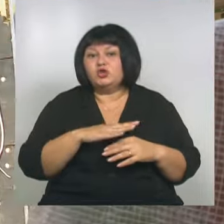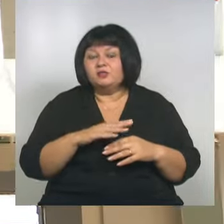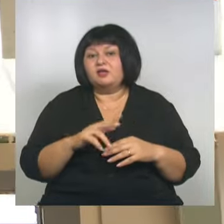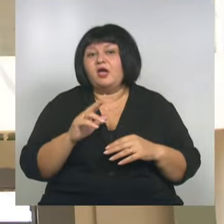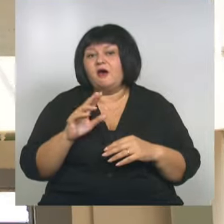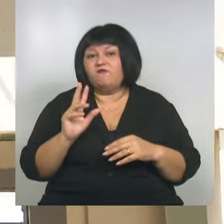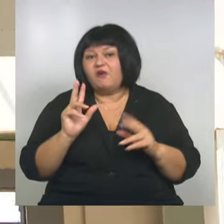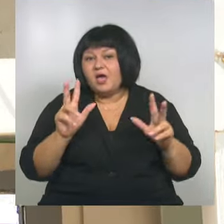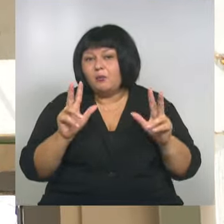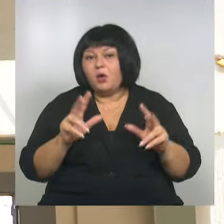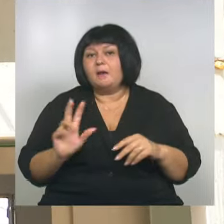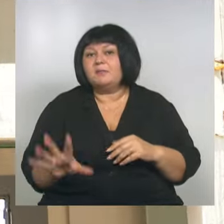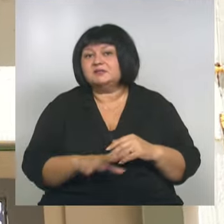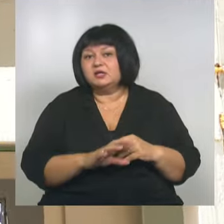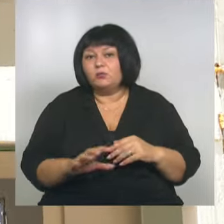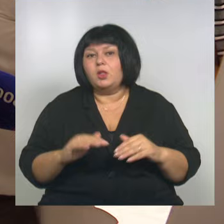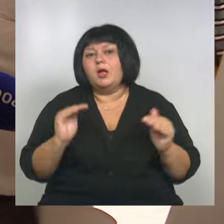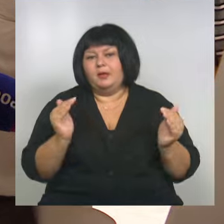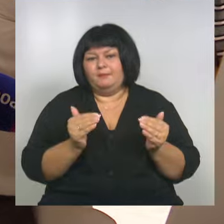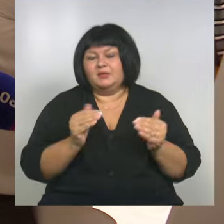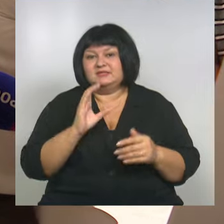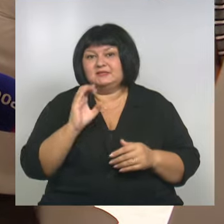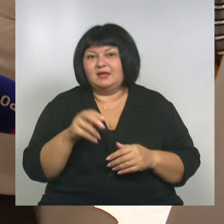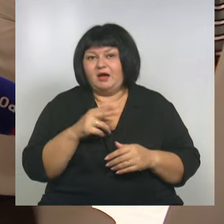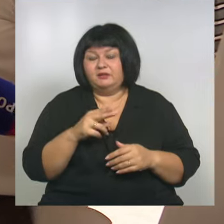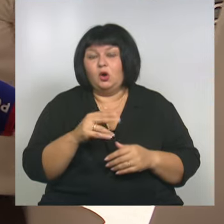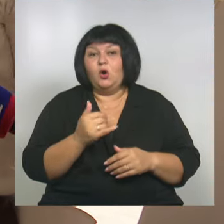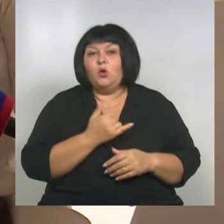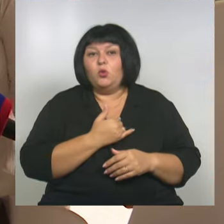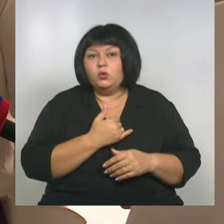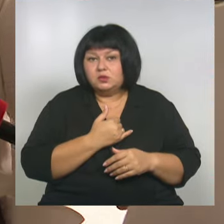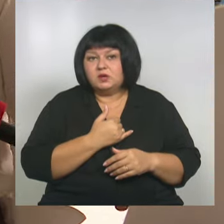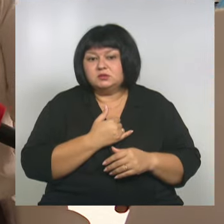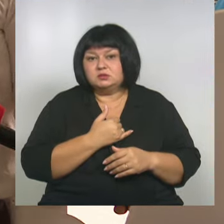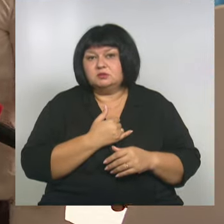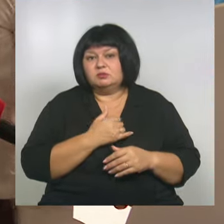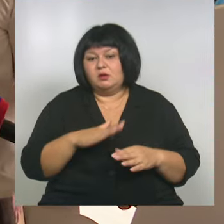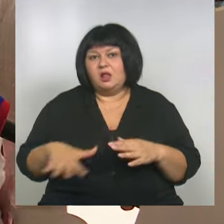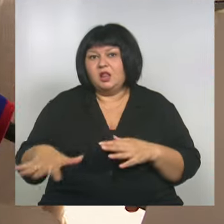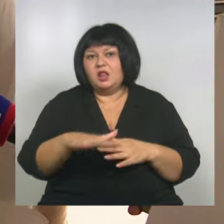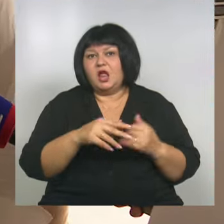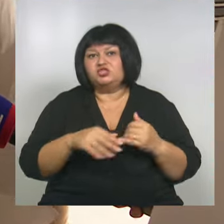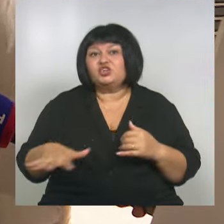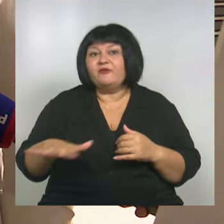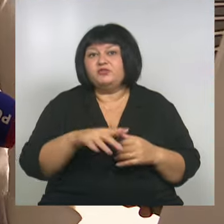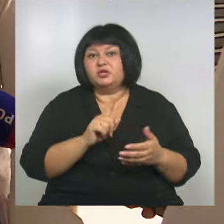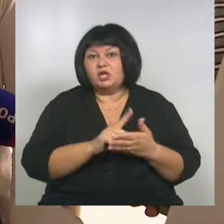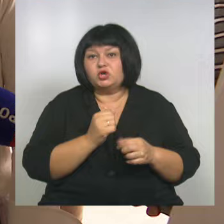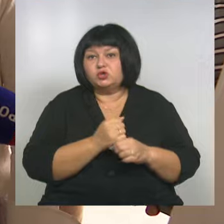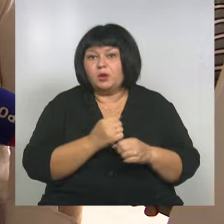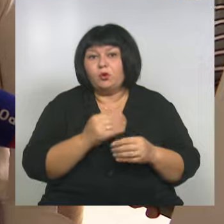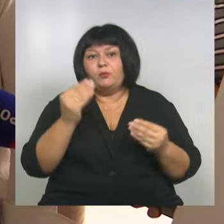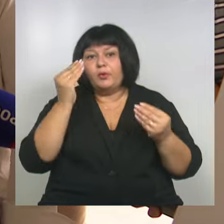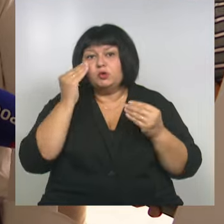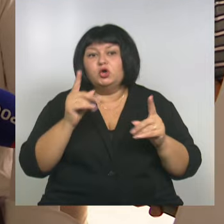баскетбола, также небольшой сад. У нас ландшафтники должны отработать свою историю с точки зрения